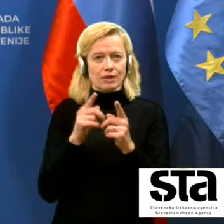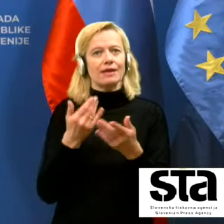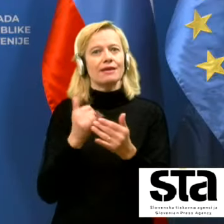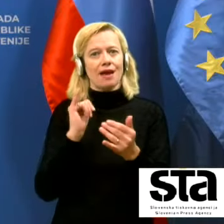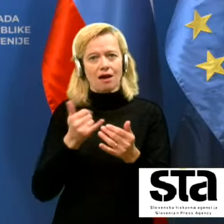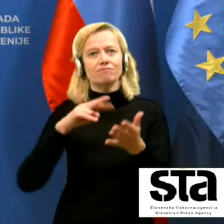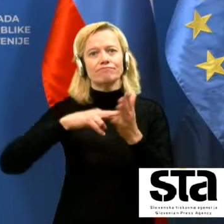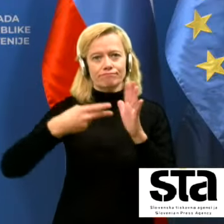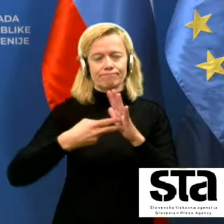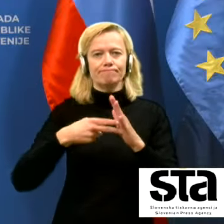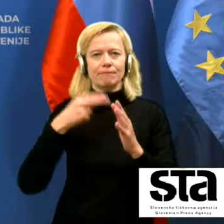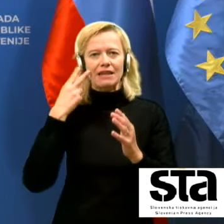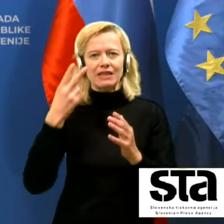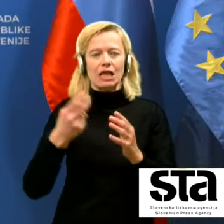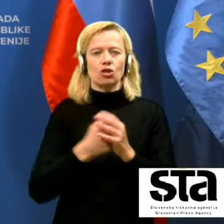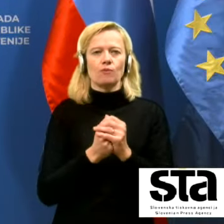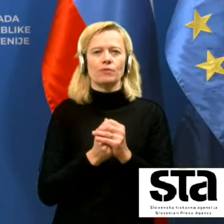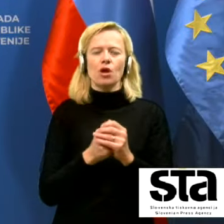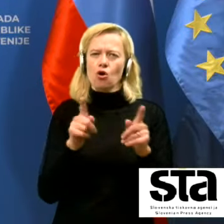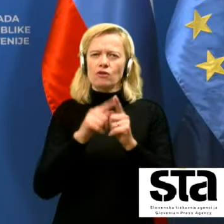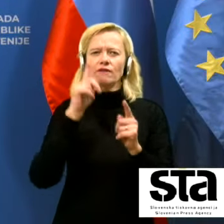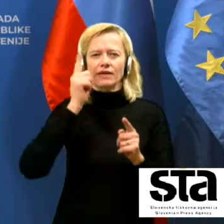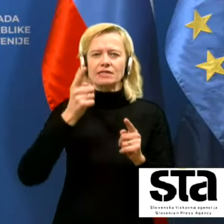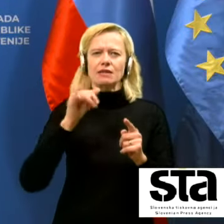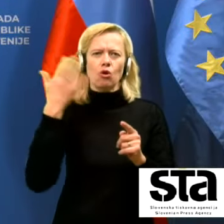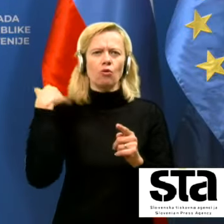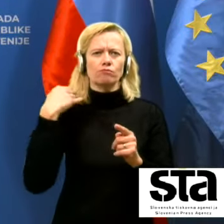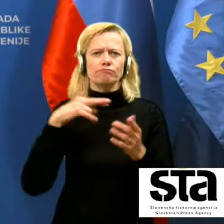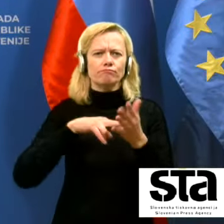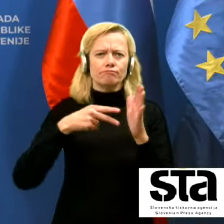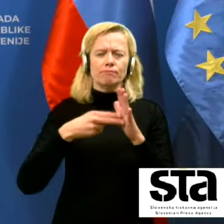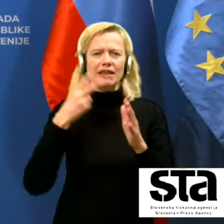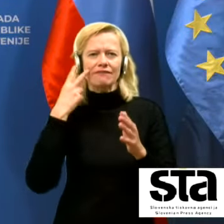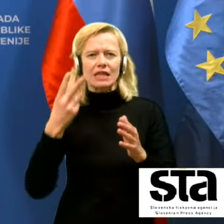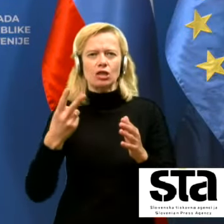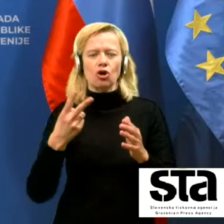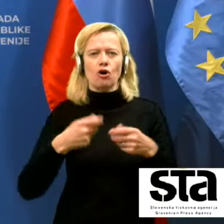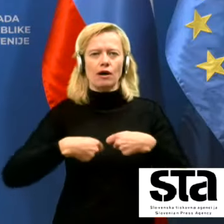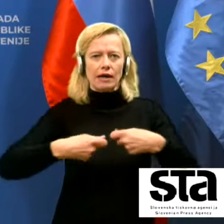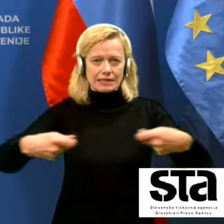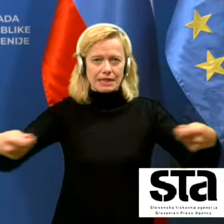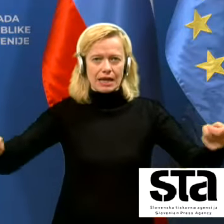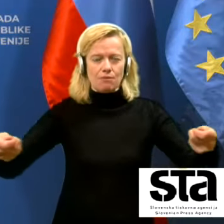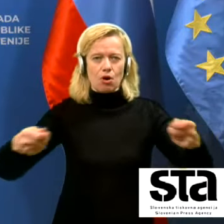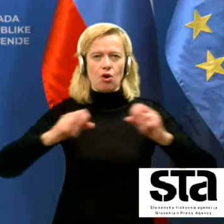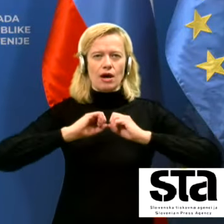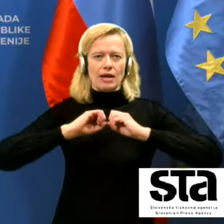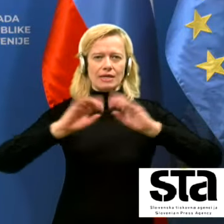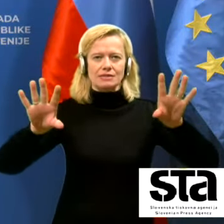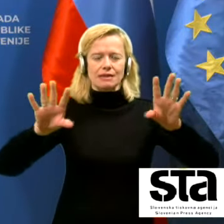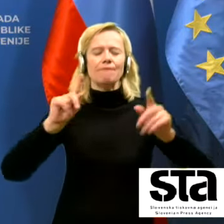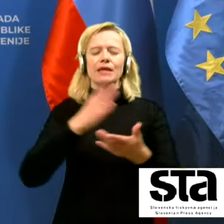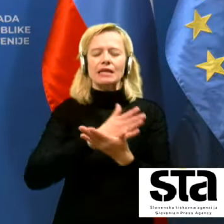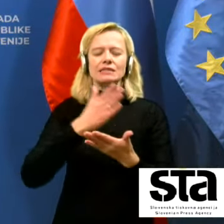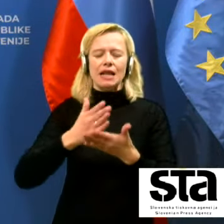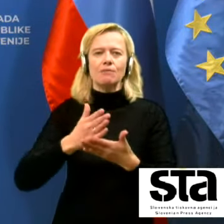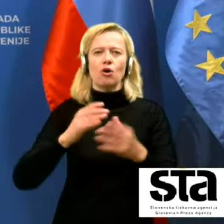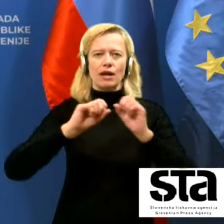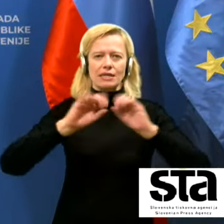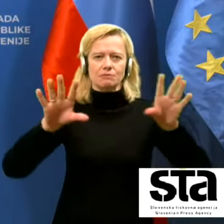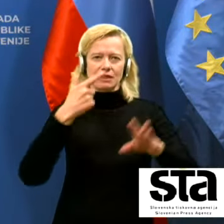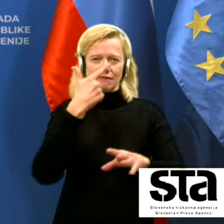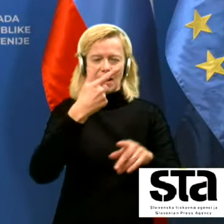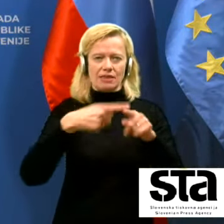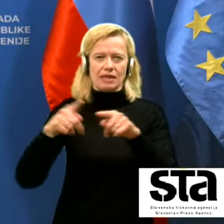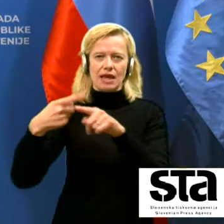Kot veste je bilo predvideno, da razdelimo ta razpis v dva dela, enega